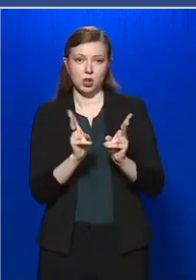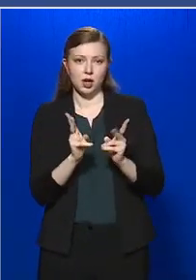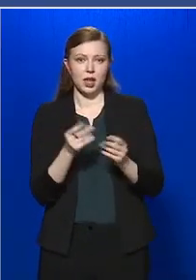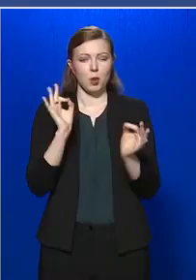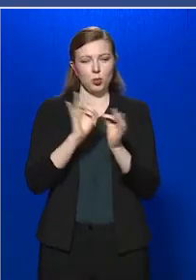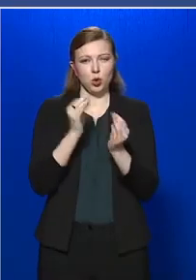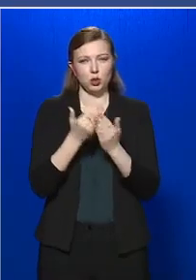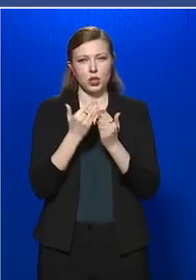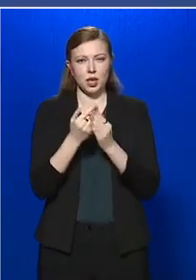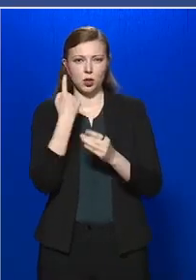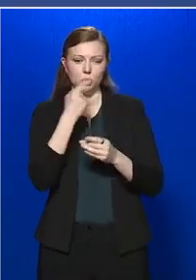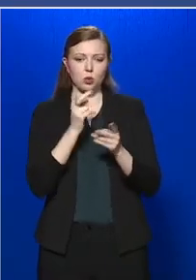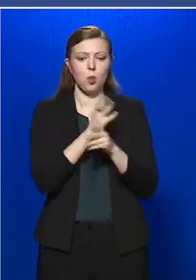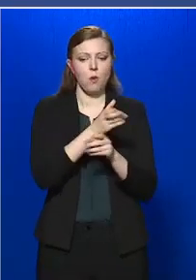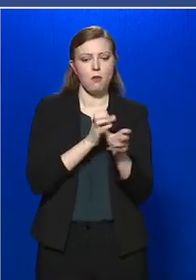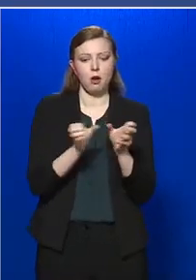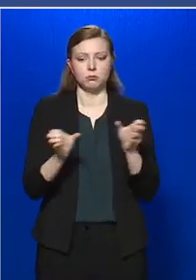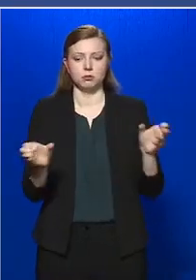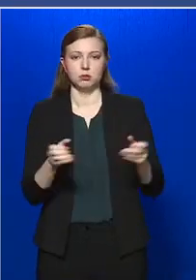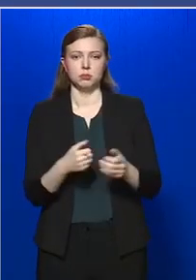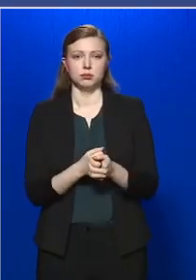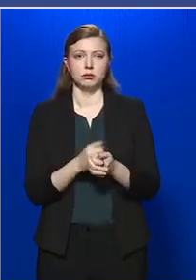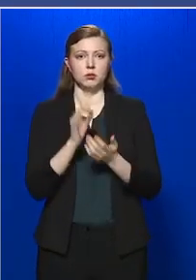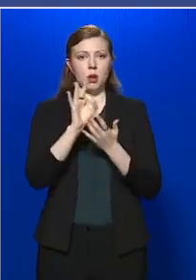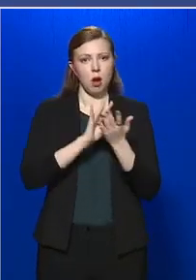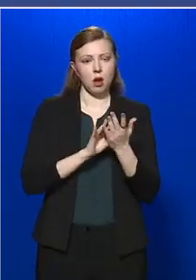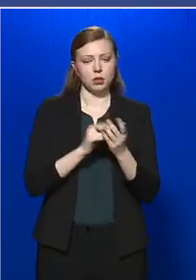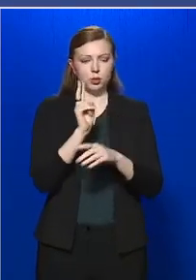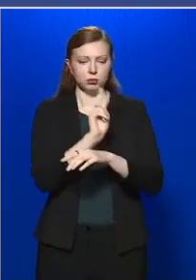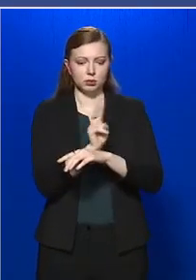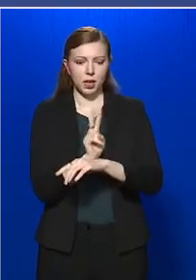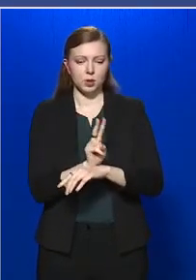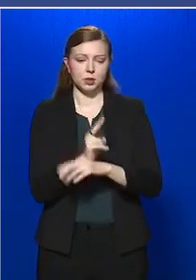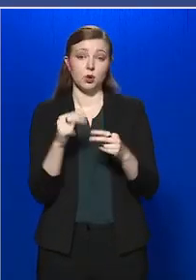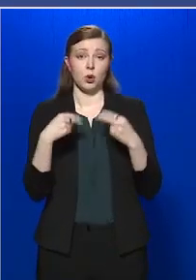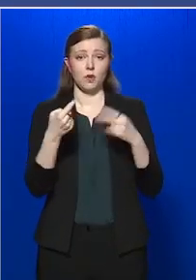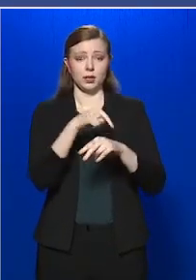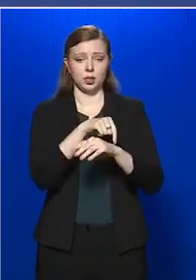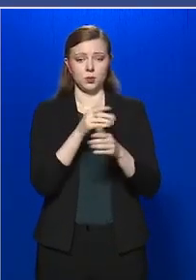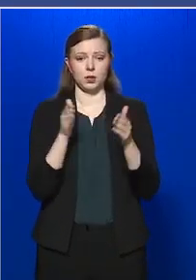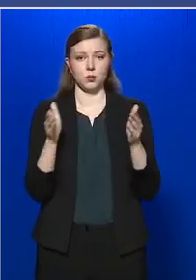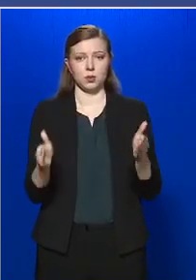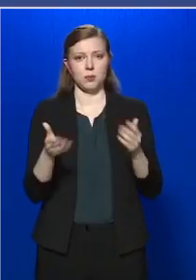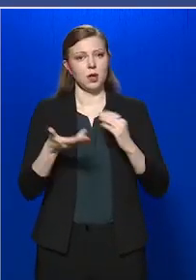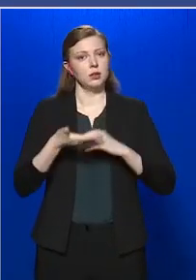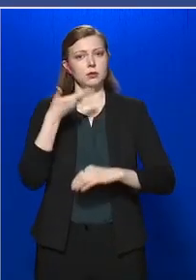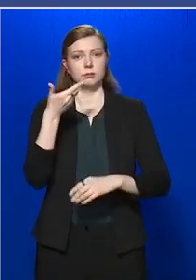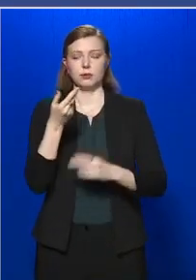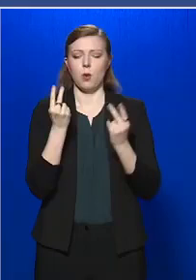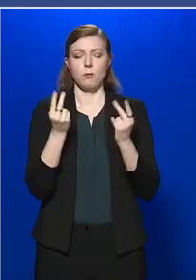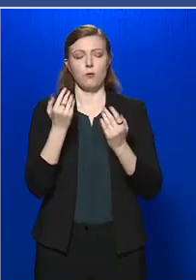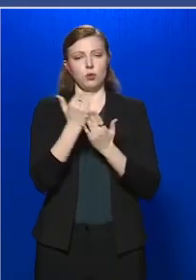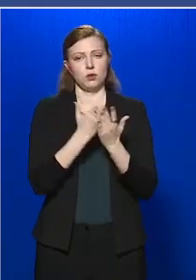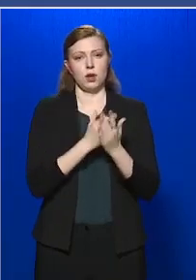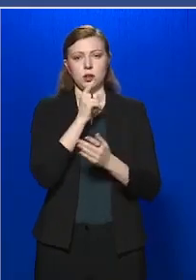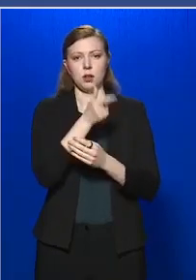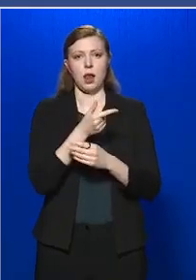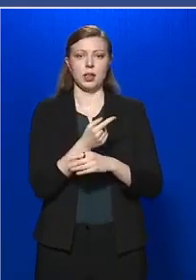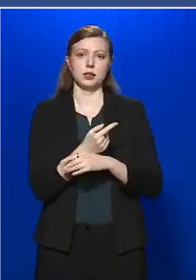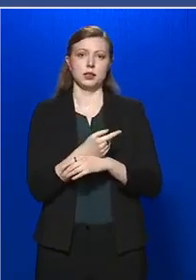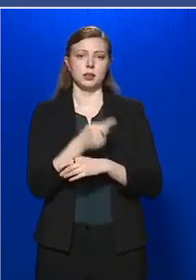pontosak legyenek. Az adatok validálása és ellenőrzése a következő időszakban egy kiemelt feladata a kórházparancsnokoknak.